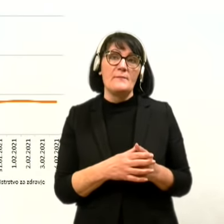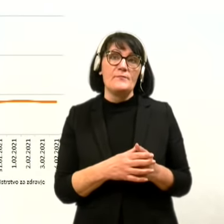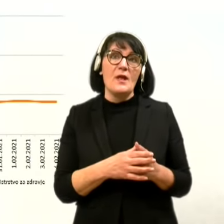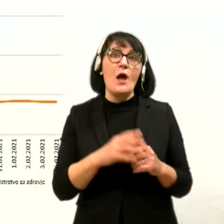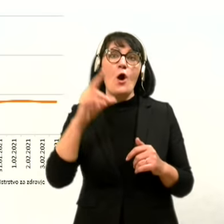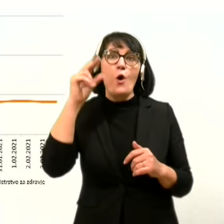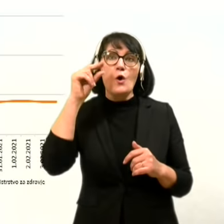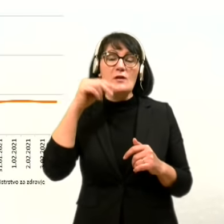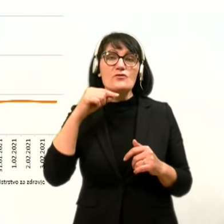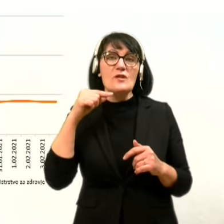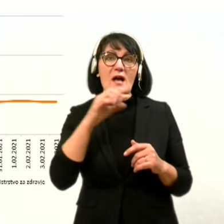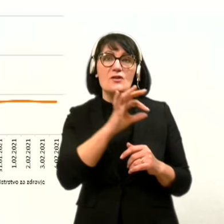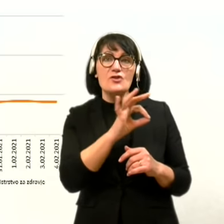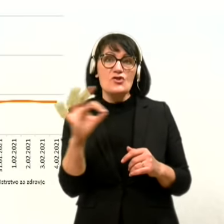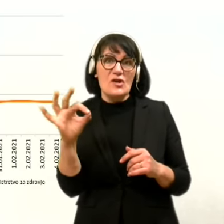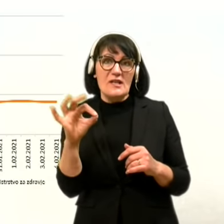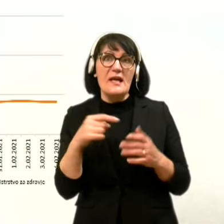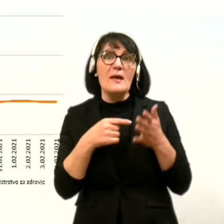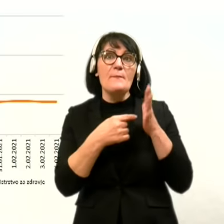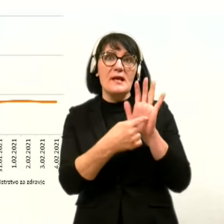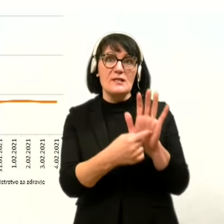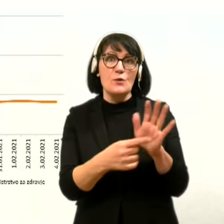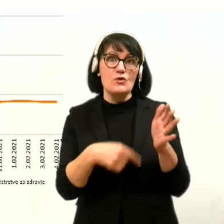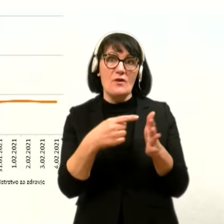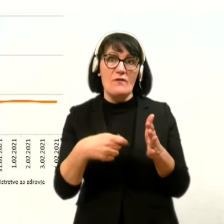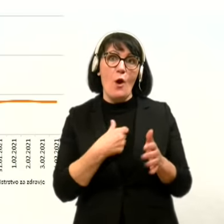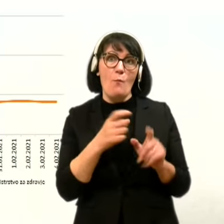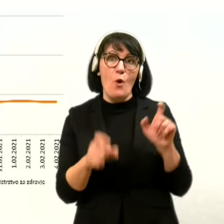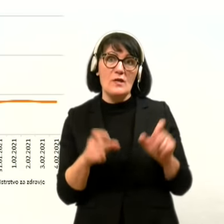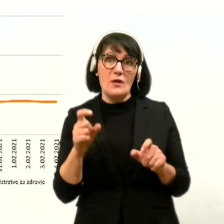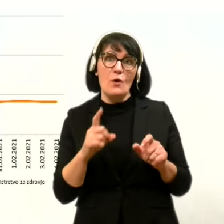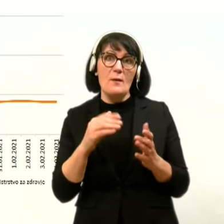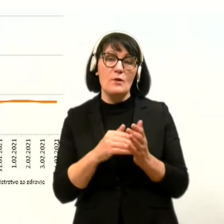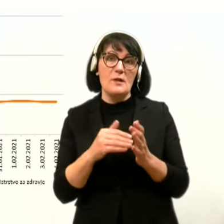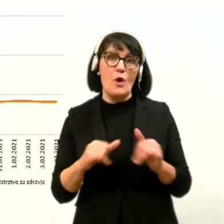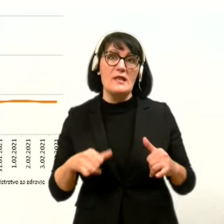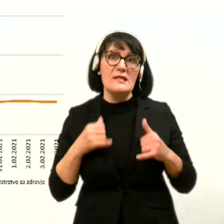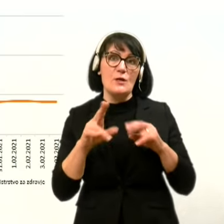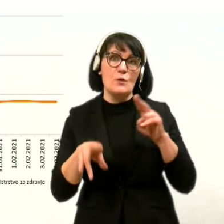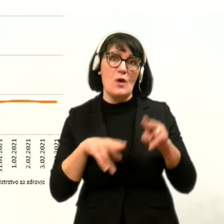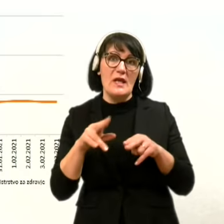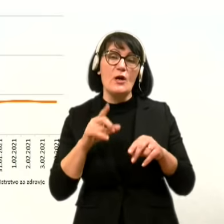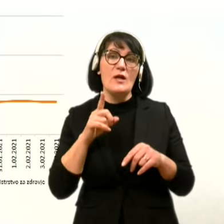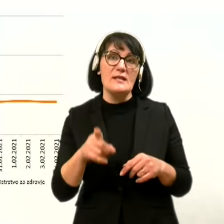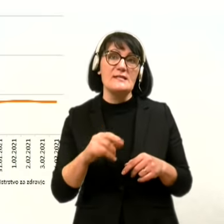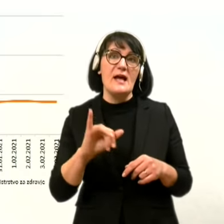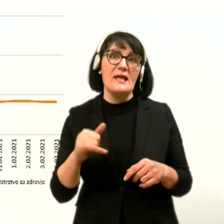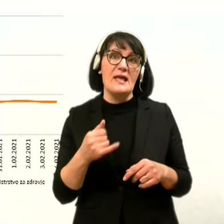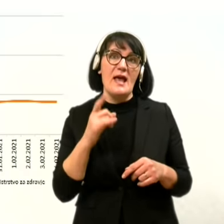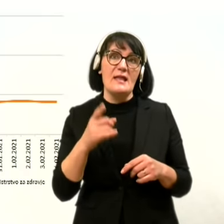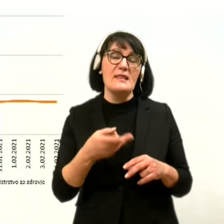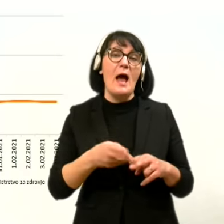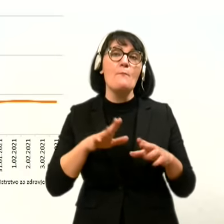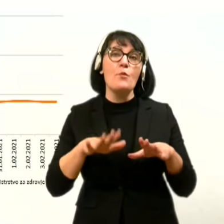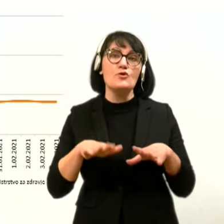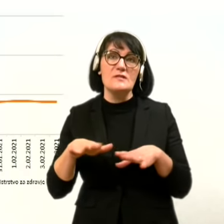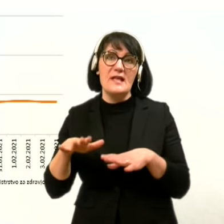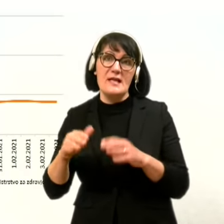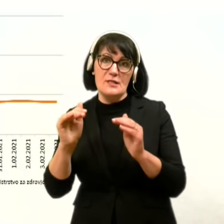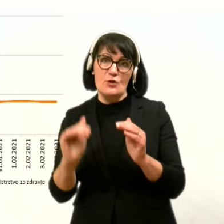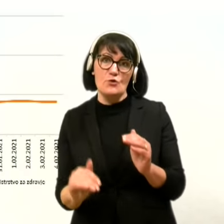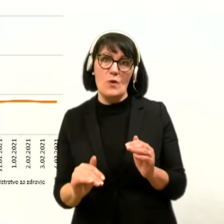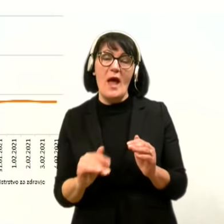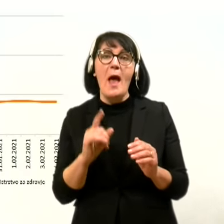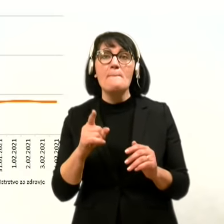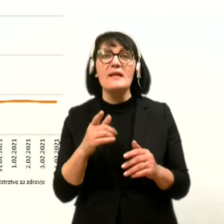Oranžna črta, ki prikazuje število bolnikov, ki potrebujo intenzivno, njego je tista, ki se nekako najpočasneje znižuje,